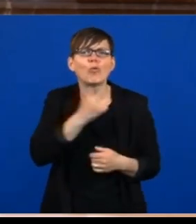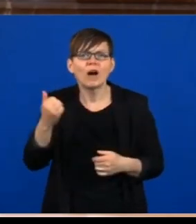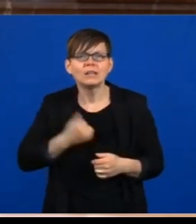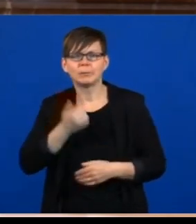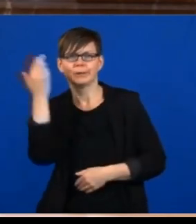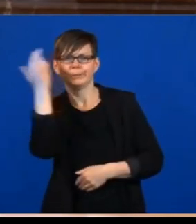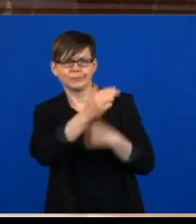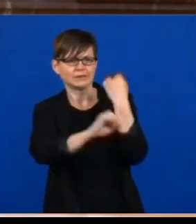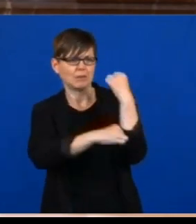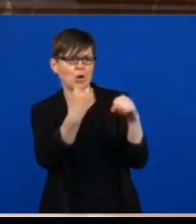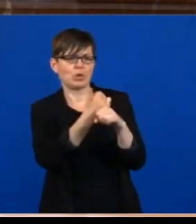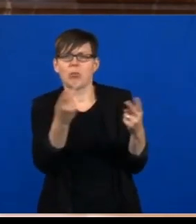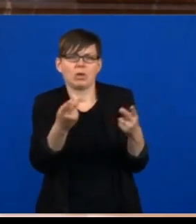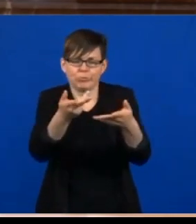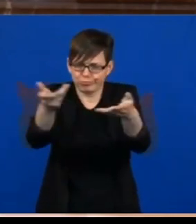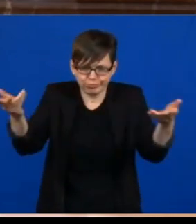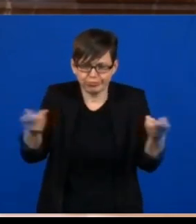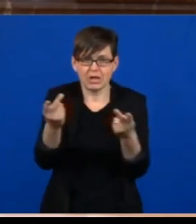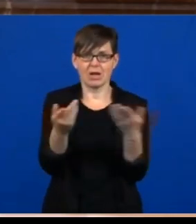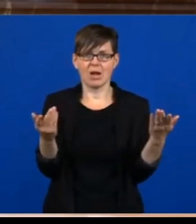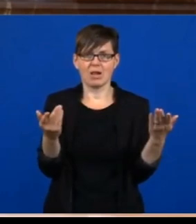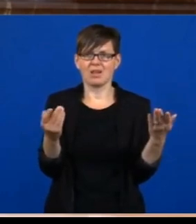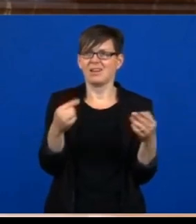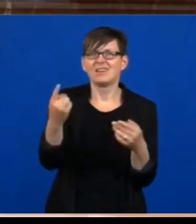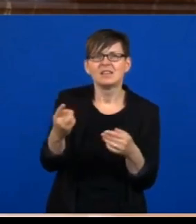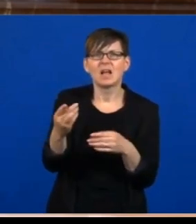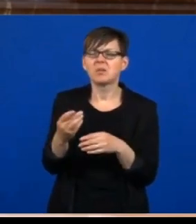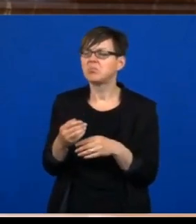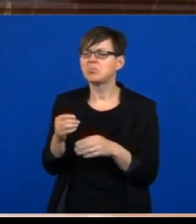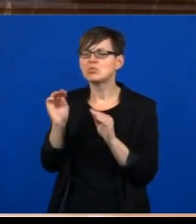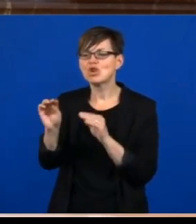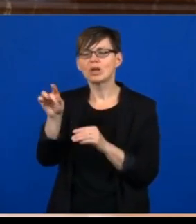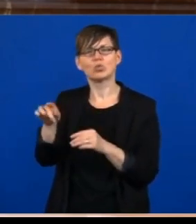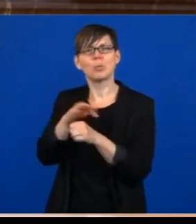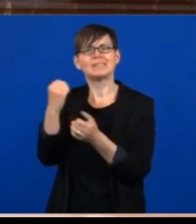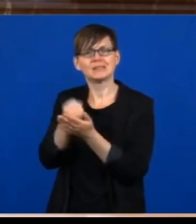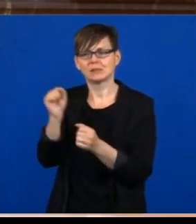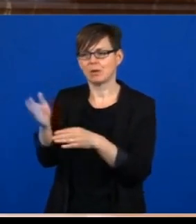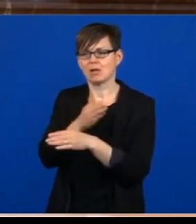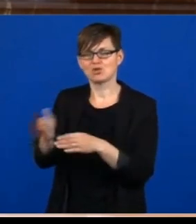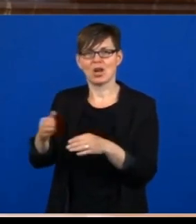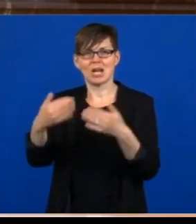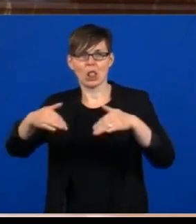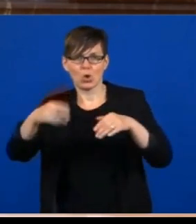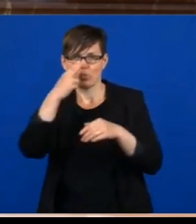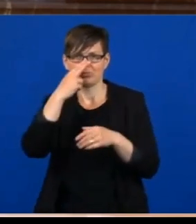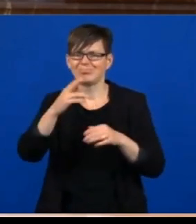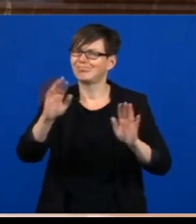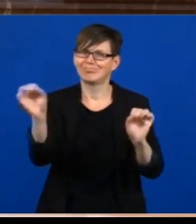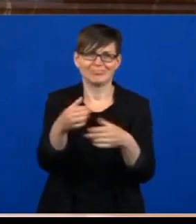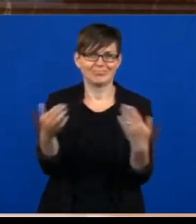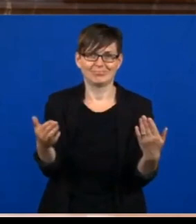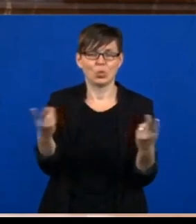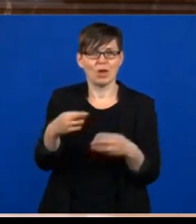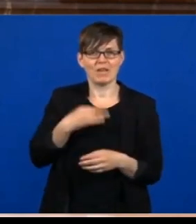kleinräumigen Begrenzungsstrategien nicht umsetzen. Und natürlich sind die Gesundheitsämter primär